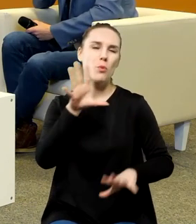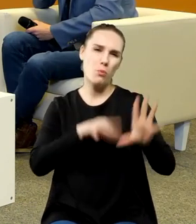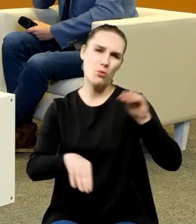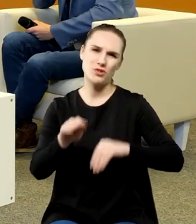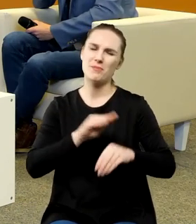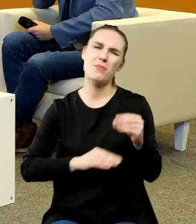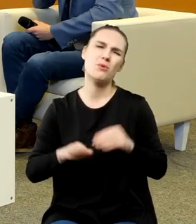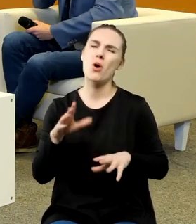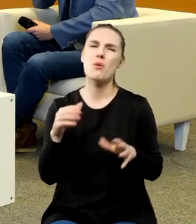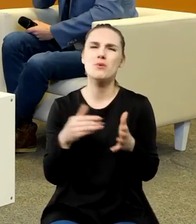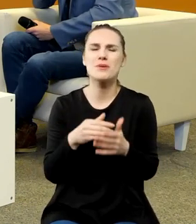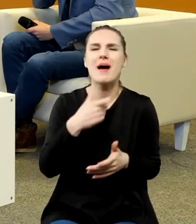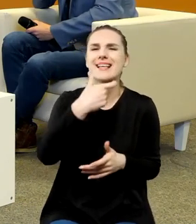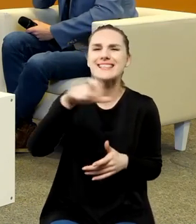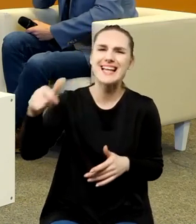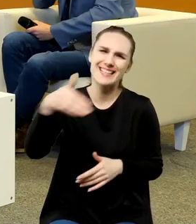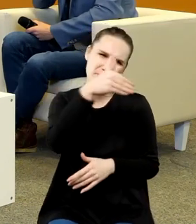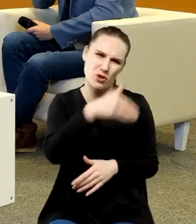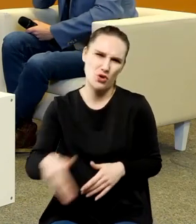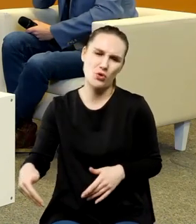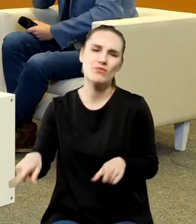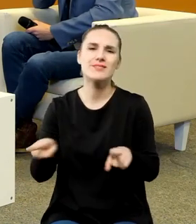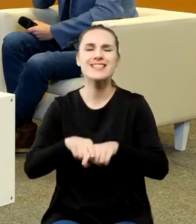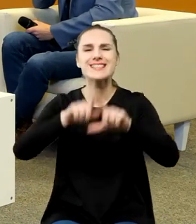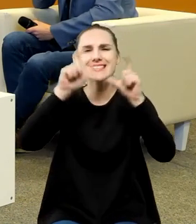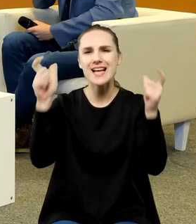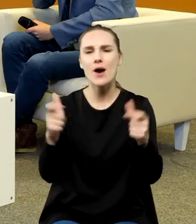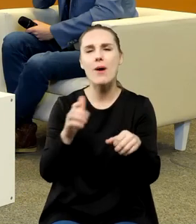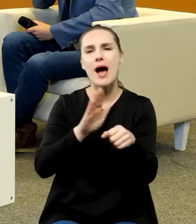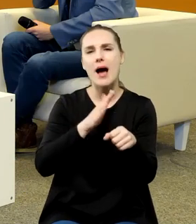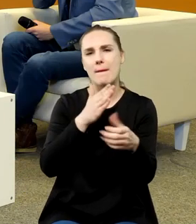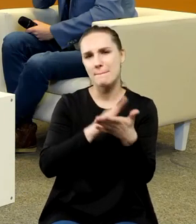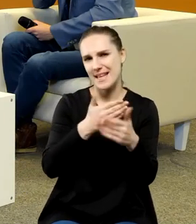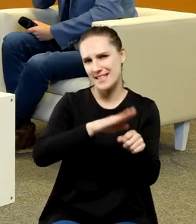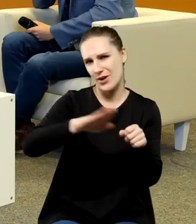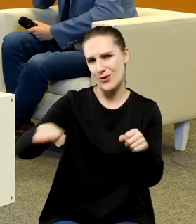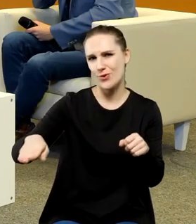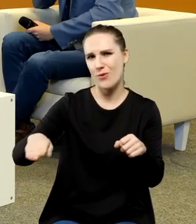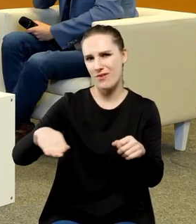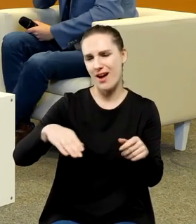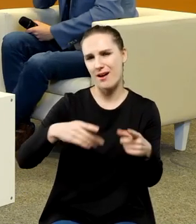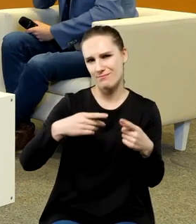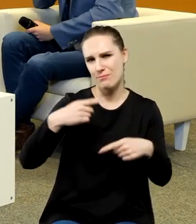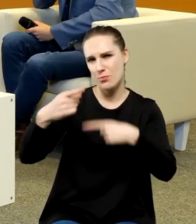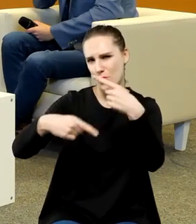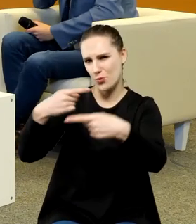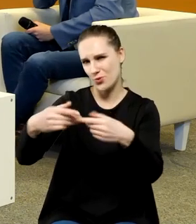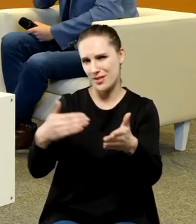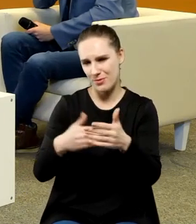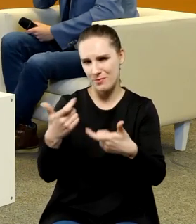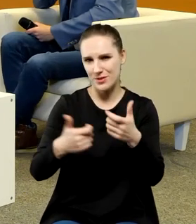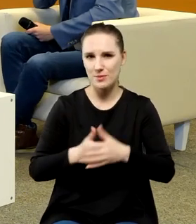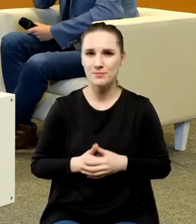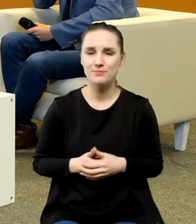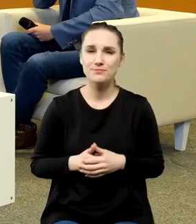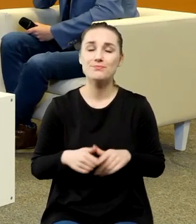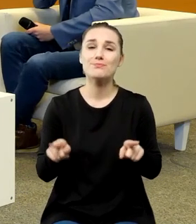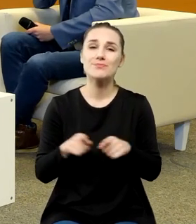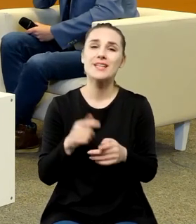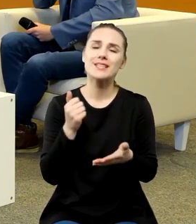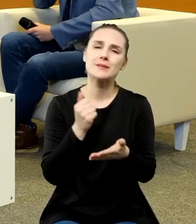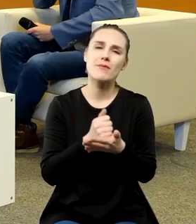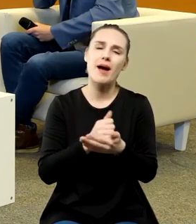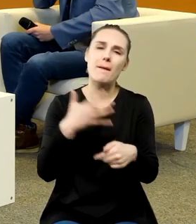milionów po prostu żeby to zrobić to musiała być wielka międzynarodowa produkcja a jeszcze z tego dorobku te rocznice tej sprzed 50